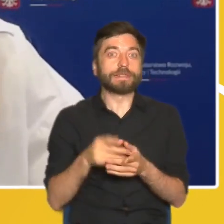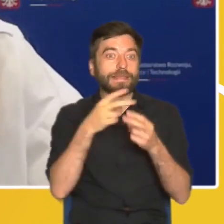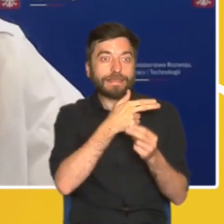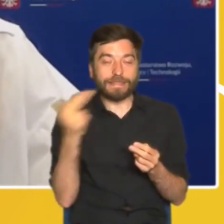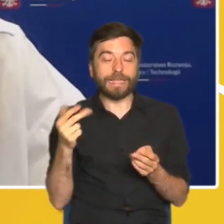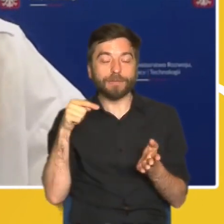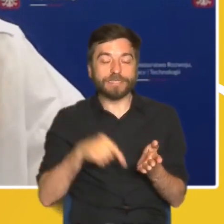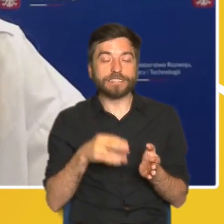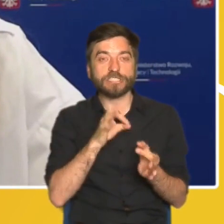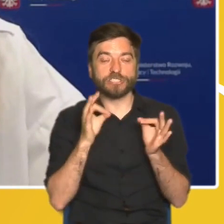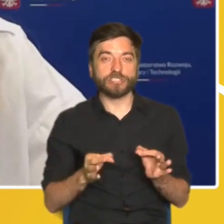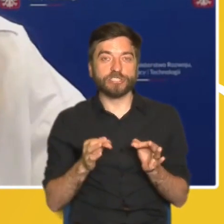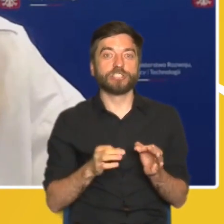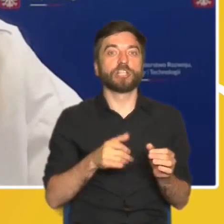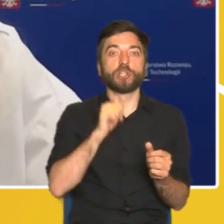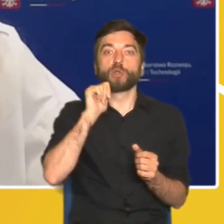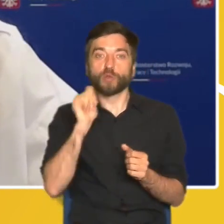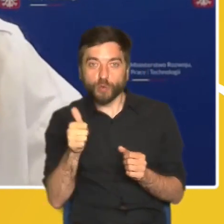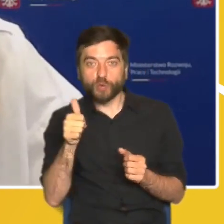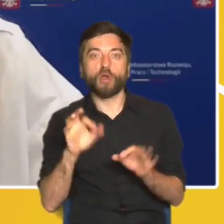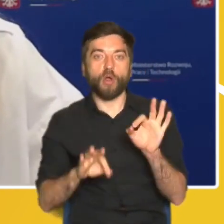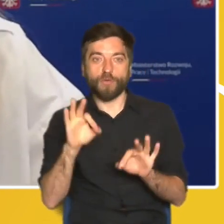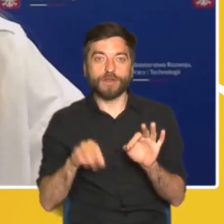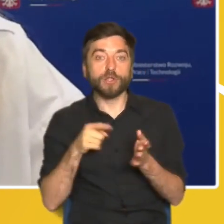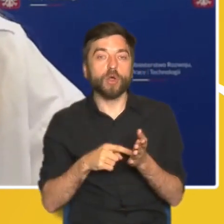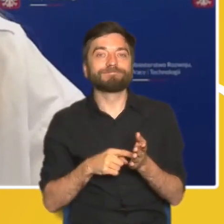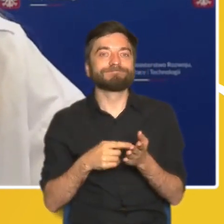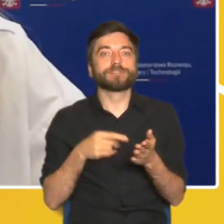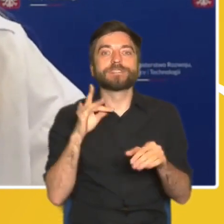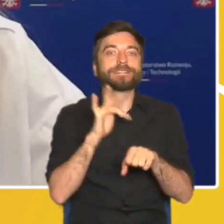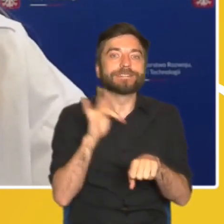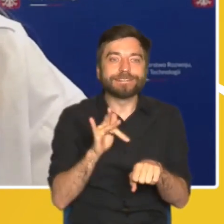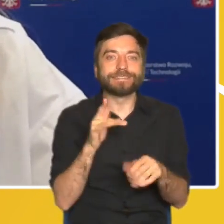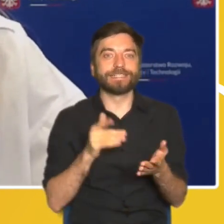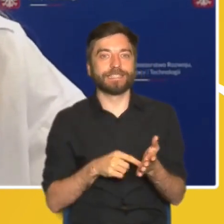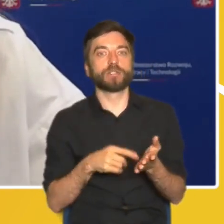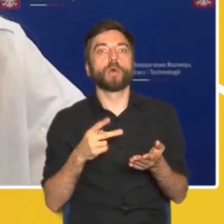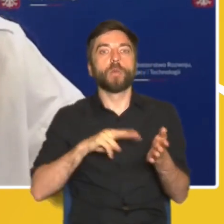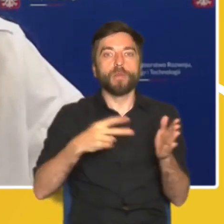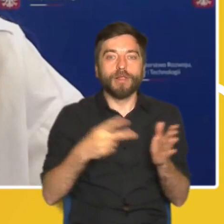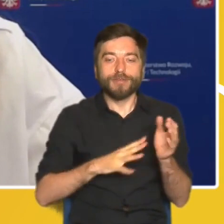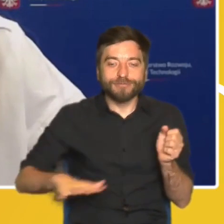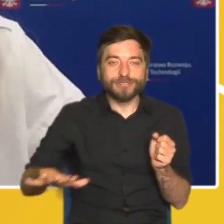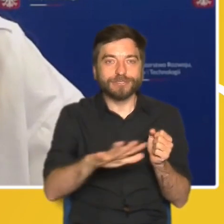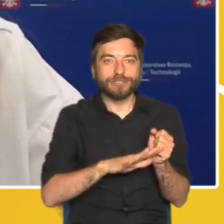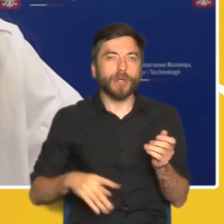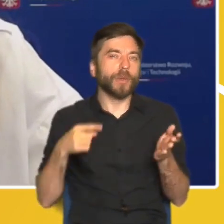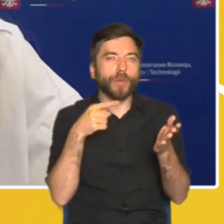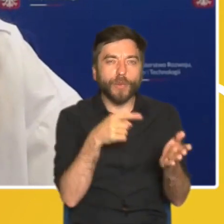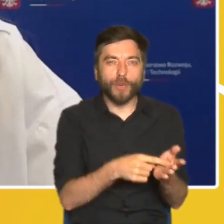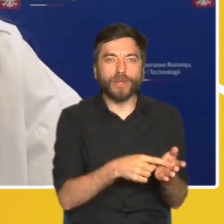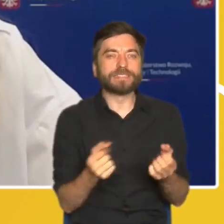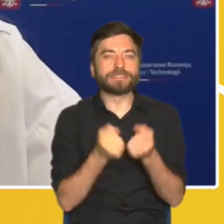poruszanych w ramach dzisiejszej i jutrzejszej sesji są konsekwencje dotychczasowej polityki przestrzennej i wskazanie na